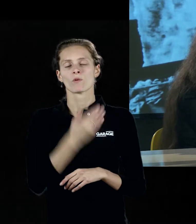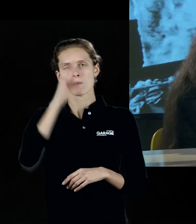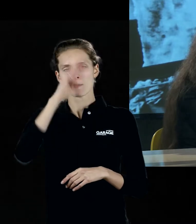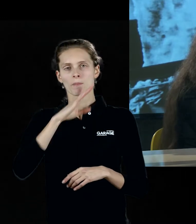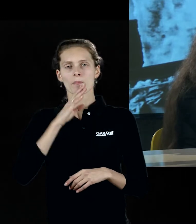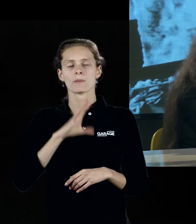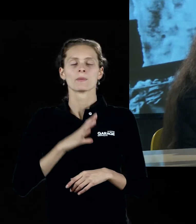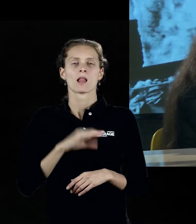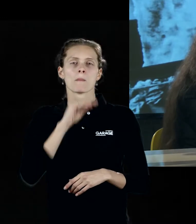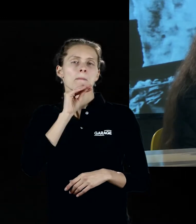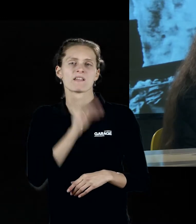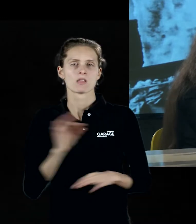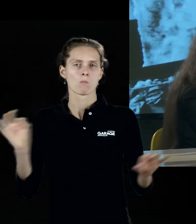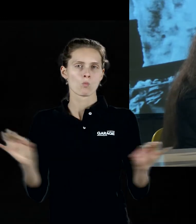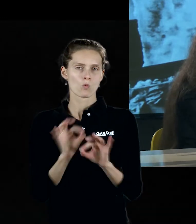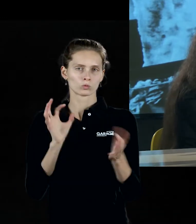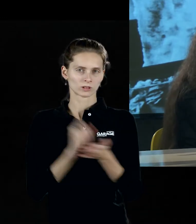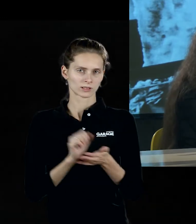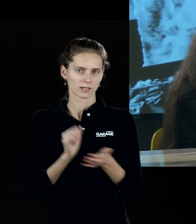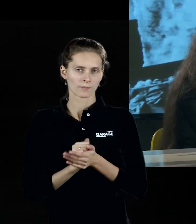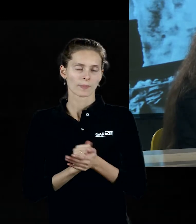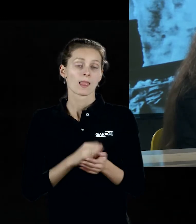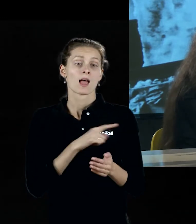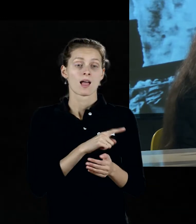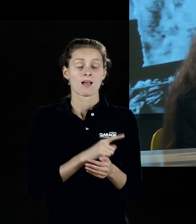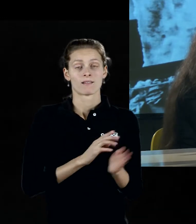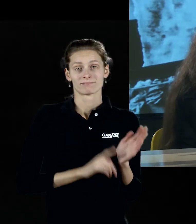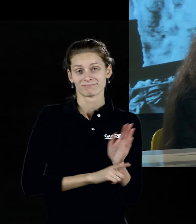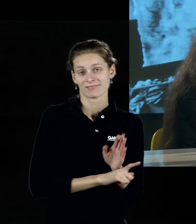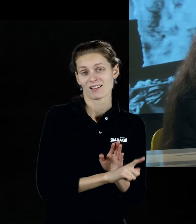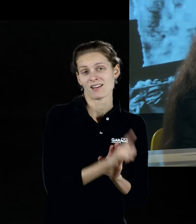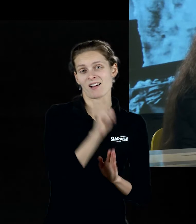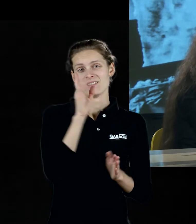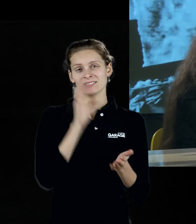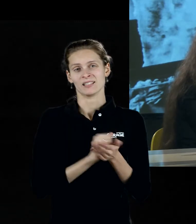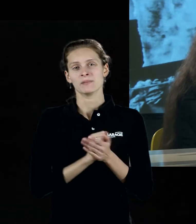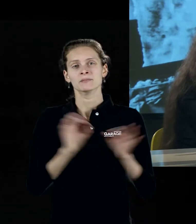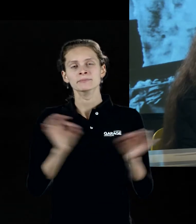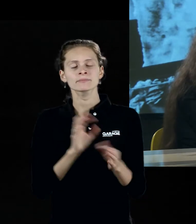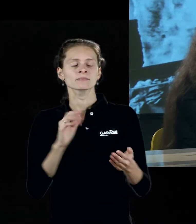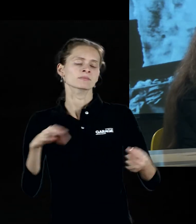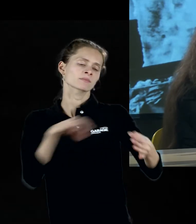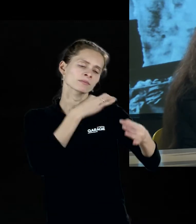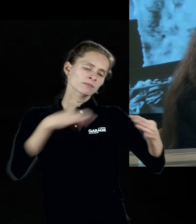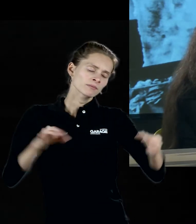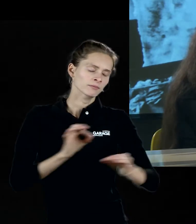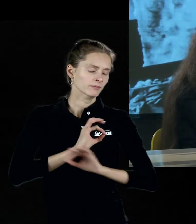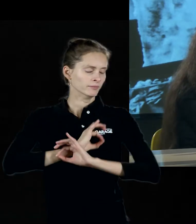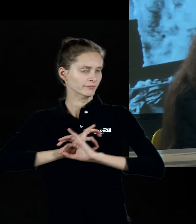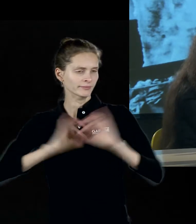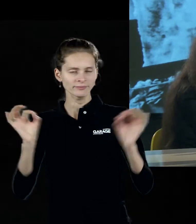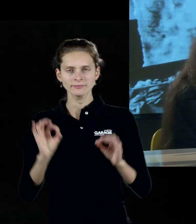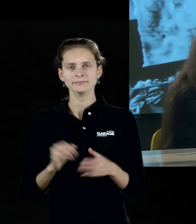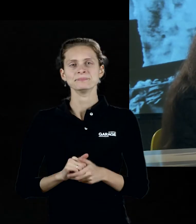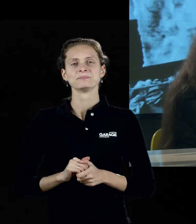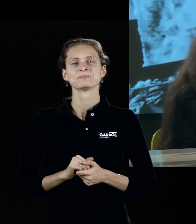его, и изначально он занимался музыкой, и всю жизнь он играл на скрипке, играл блистательно. Одно время